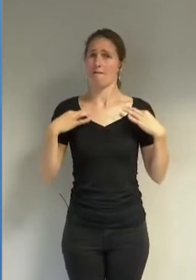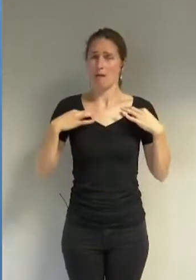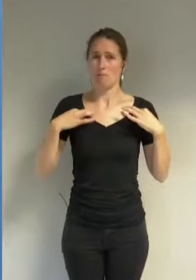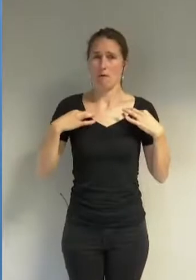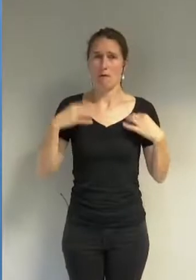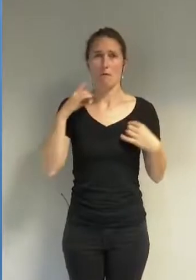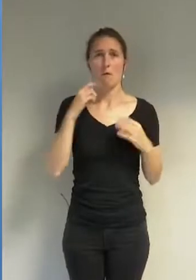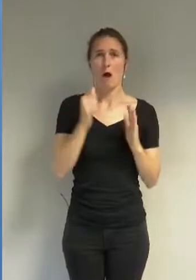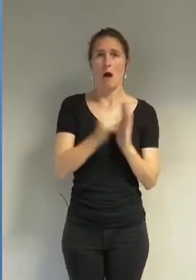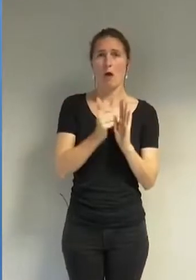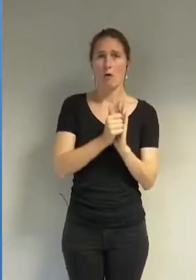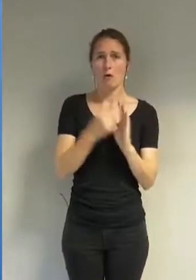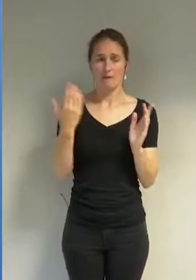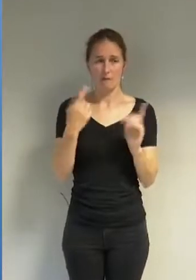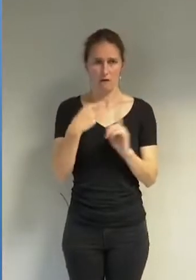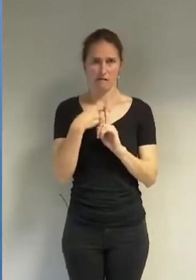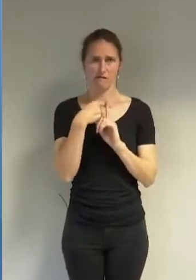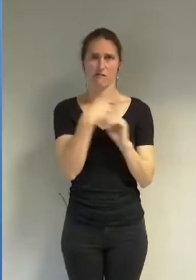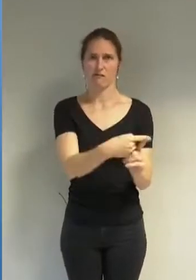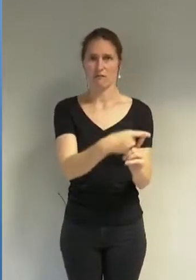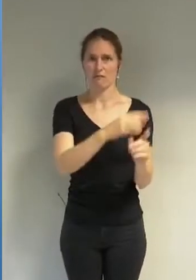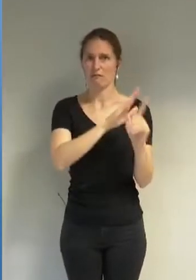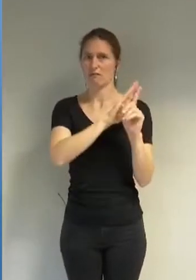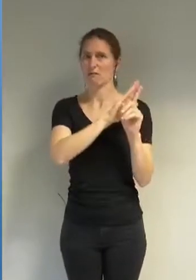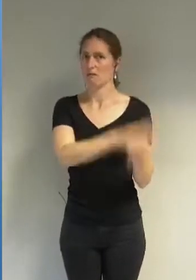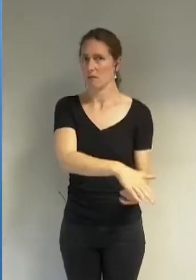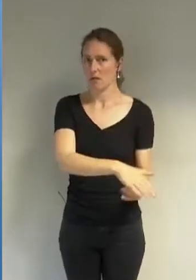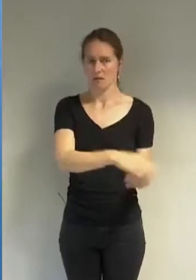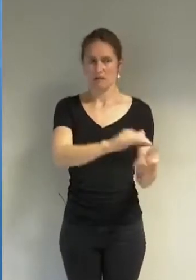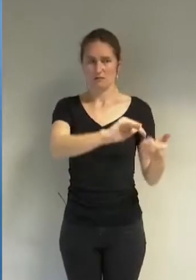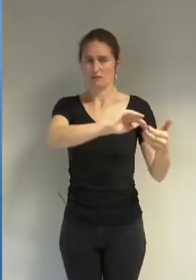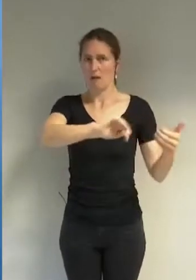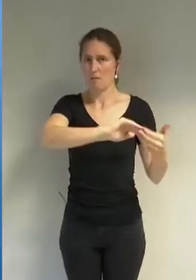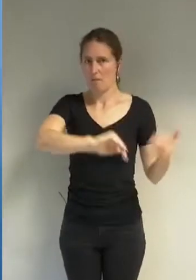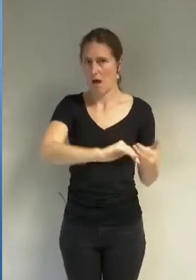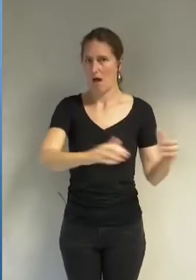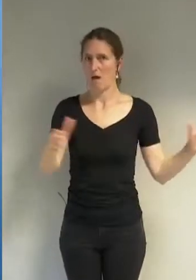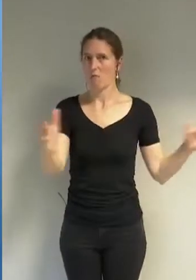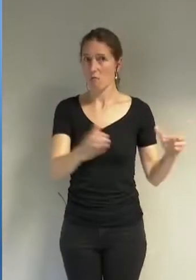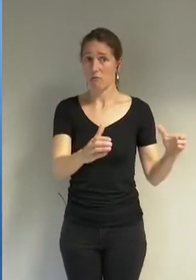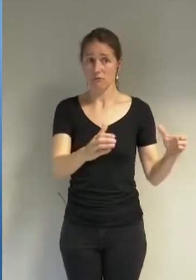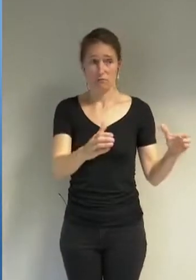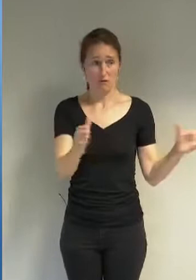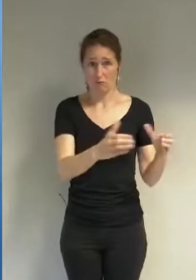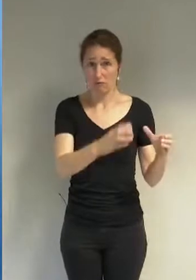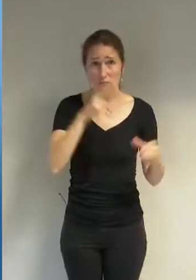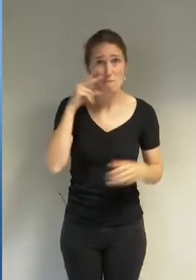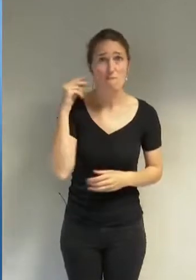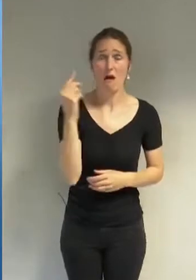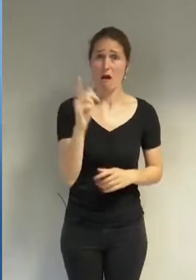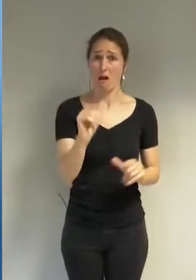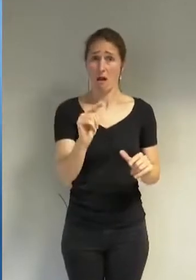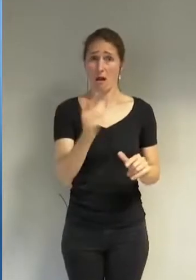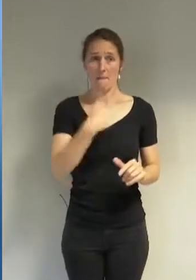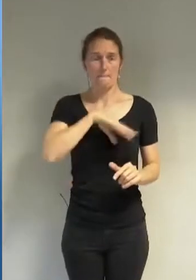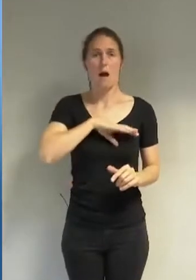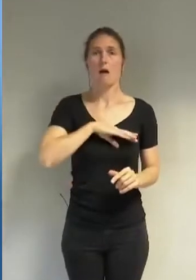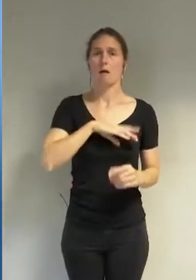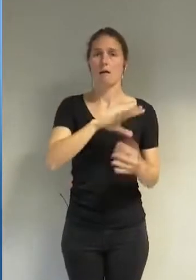stigmatiser, discriminer et ségréguer un groupe humain en raison de son sexe.